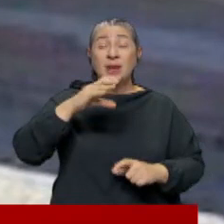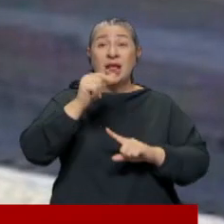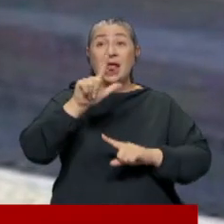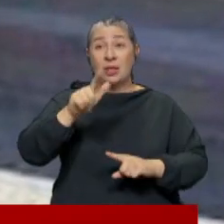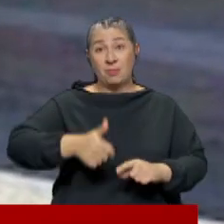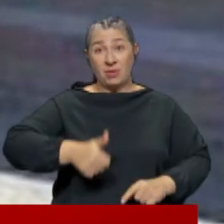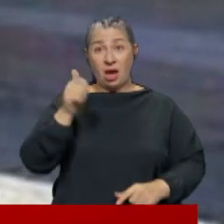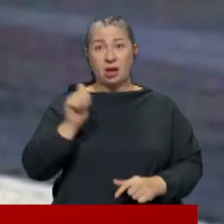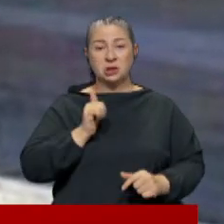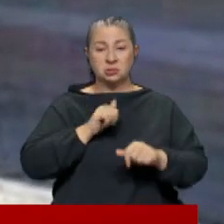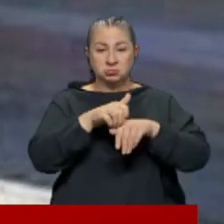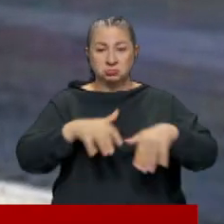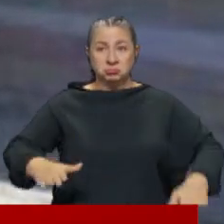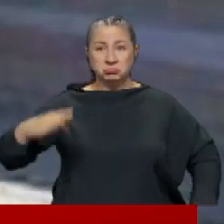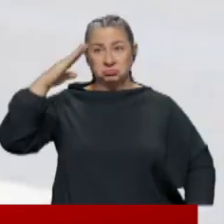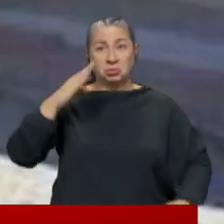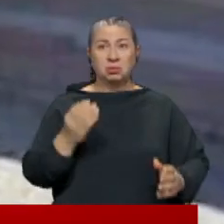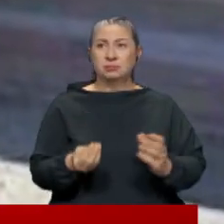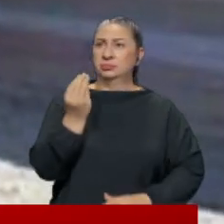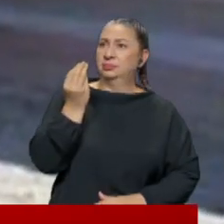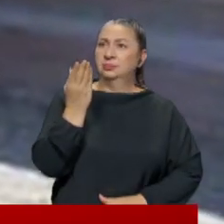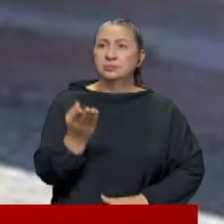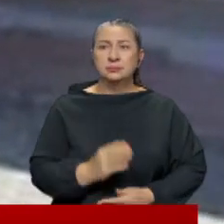Başkanı'nın askeri törenle karşılığında ortaya çıktı.